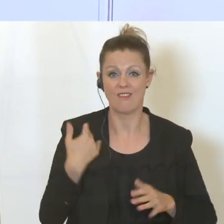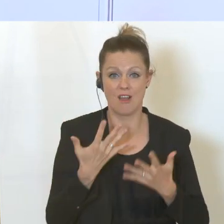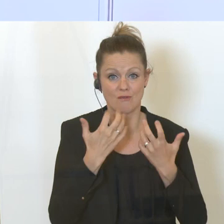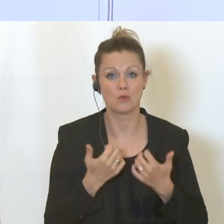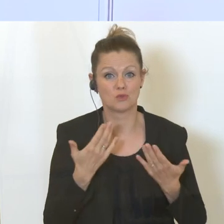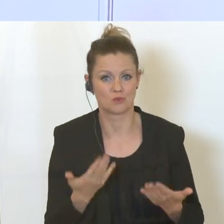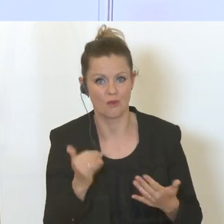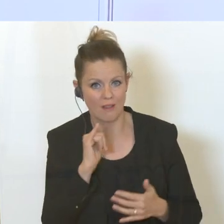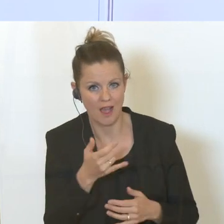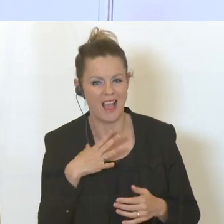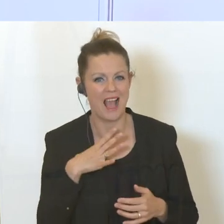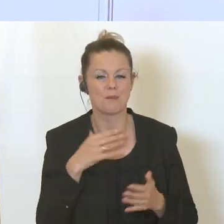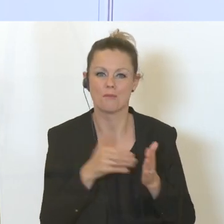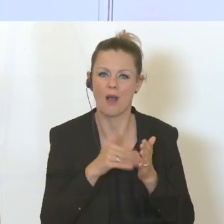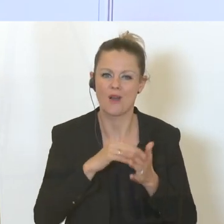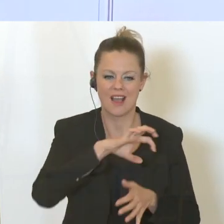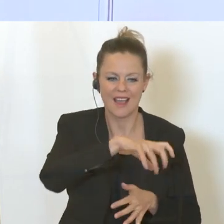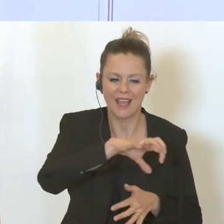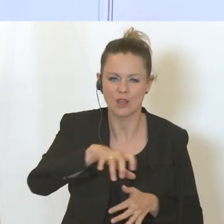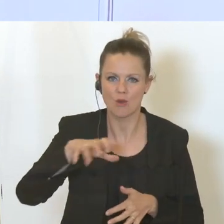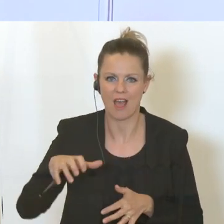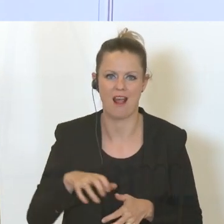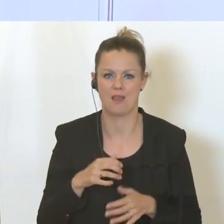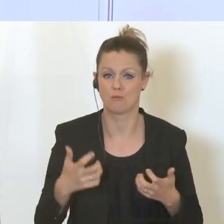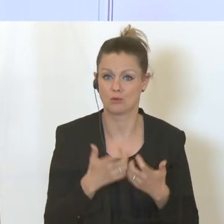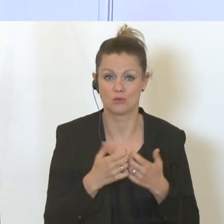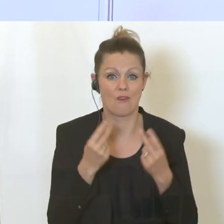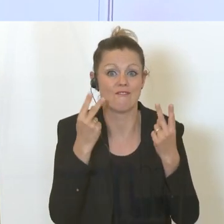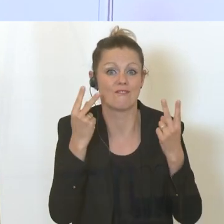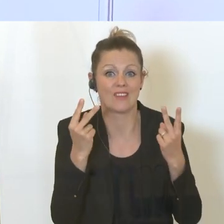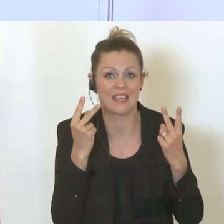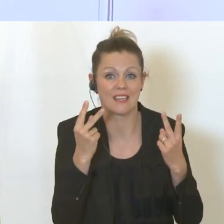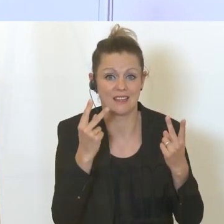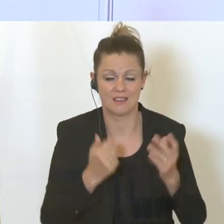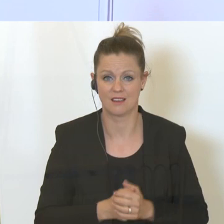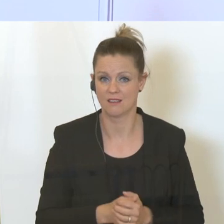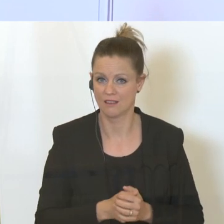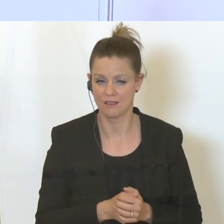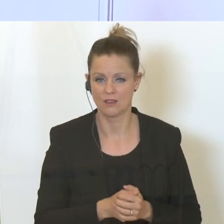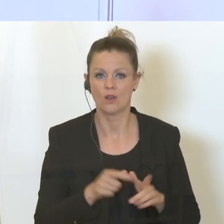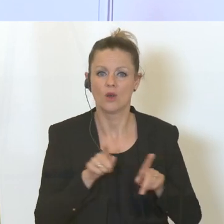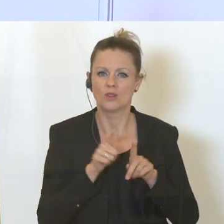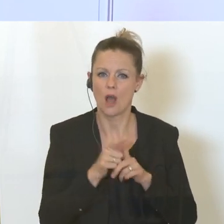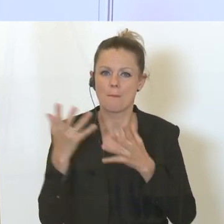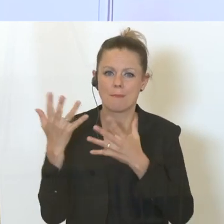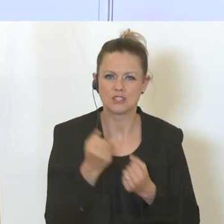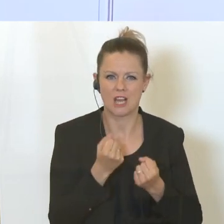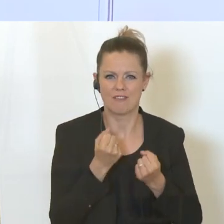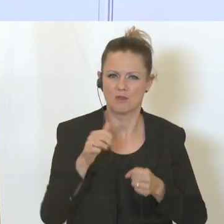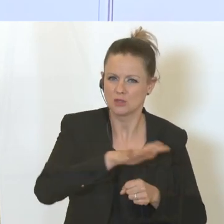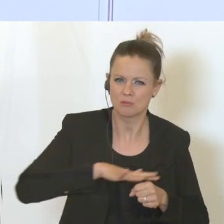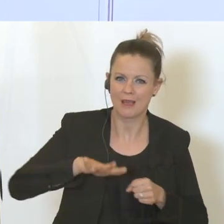Hier gilt es, regionale Produktion in den Vordergrund zu rücken und wieder dieses Beschaffungswesen darauf